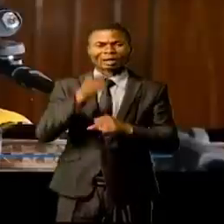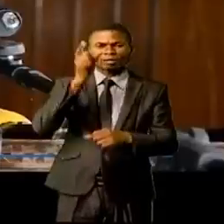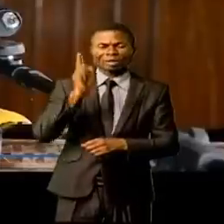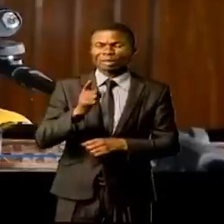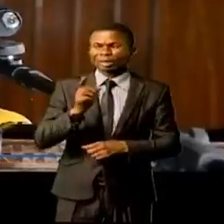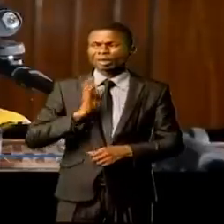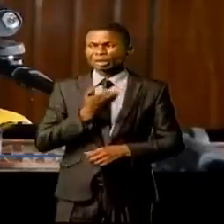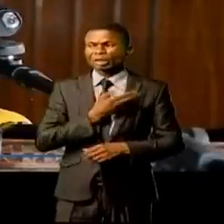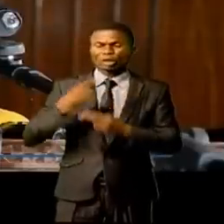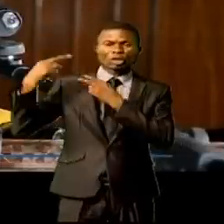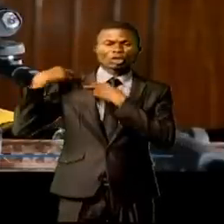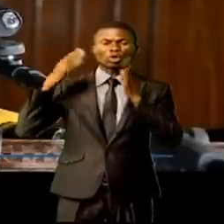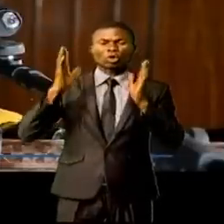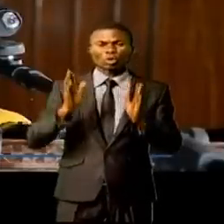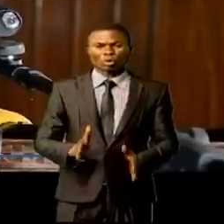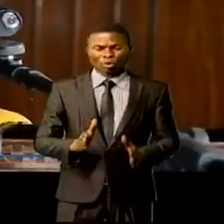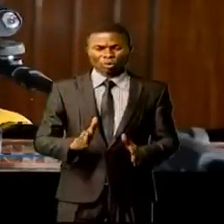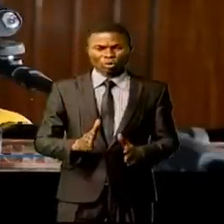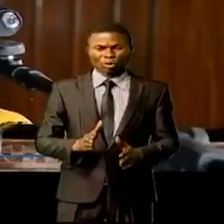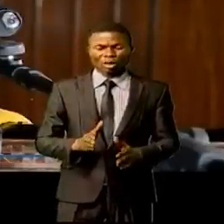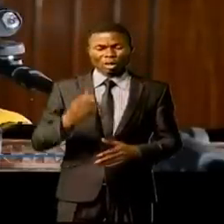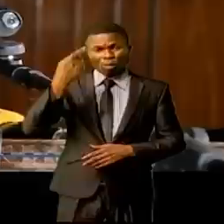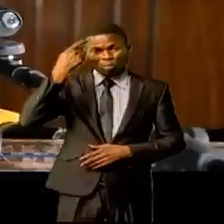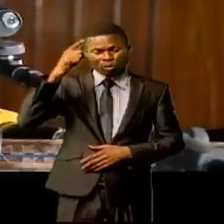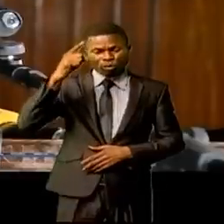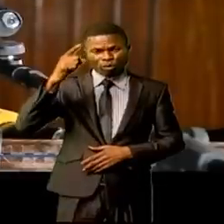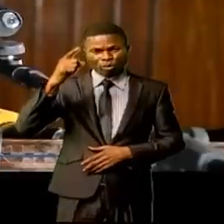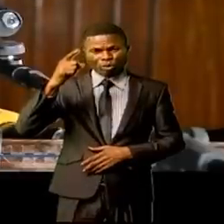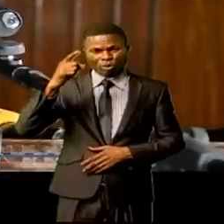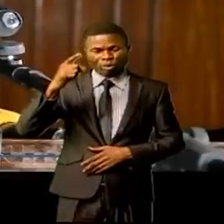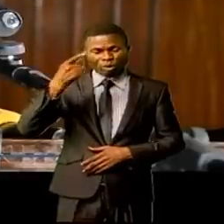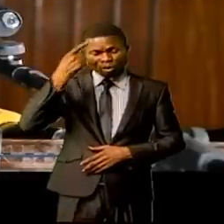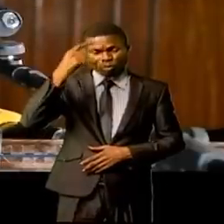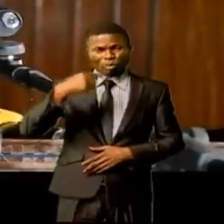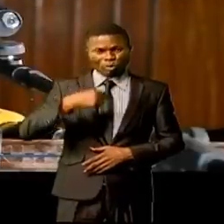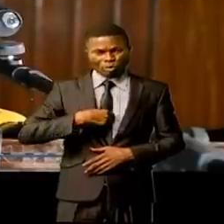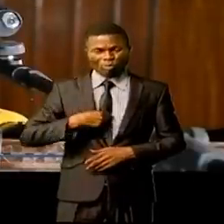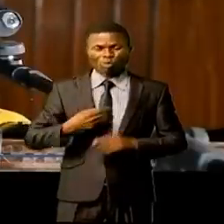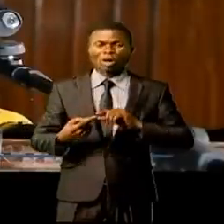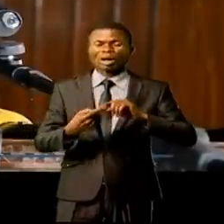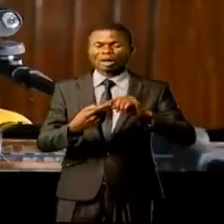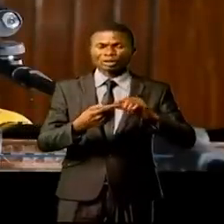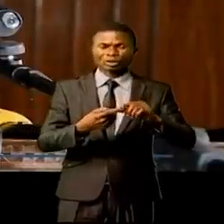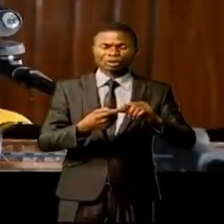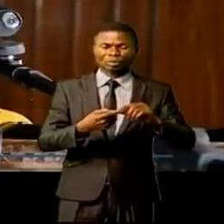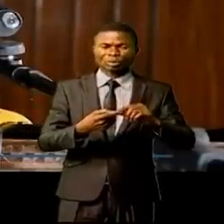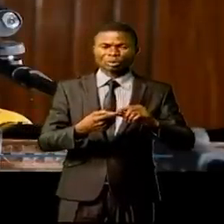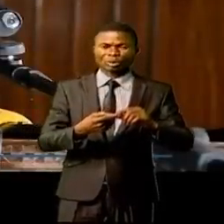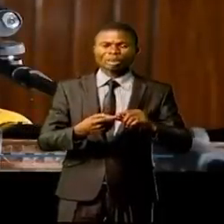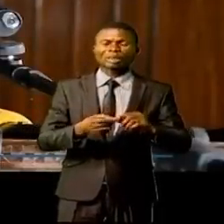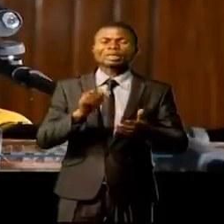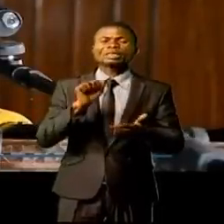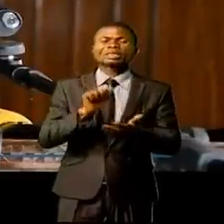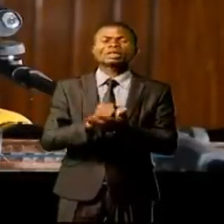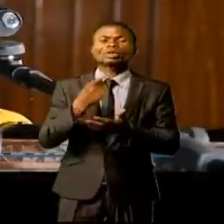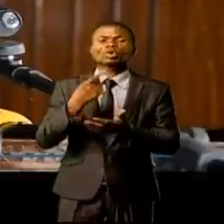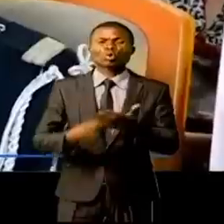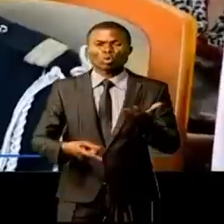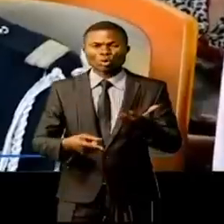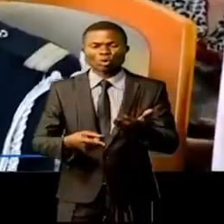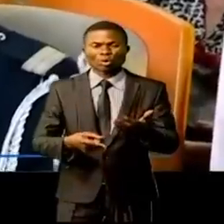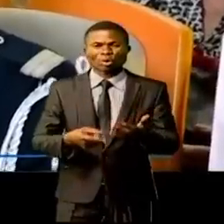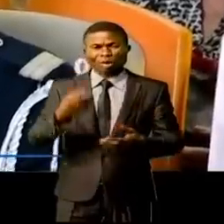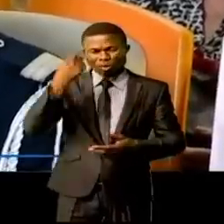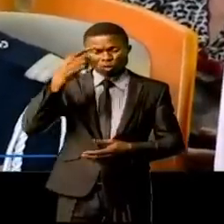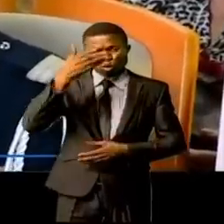responsabilité en général et la mienne en particulier était de ne pas